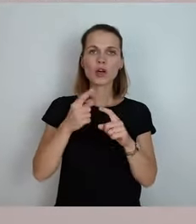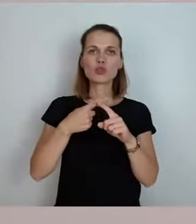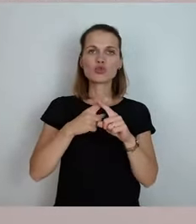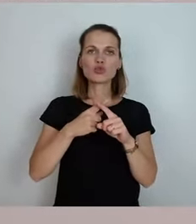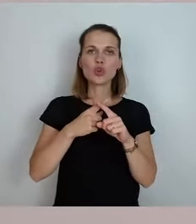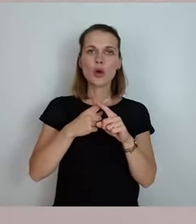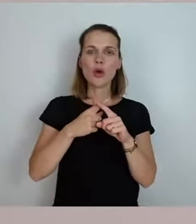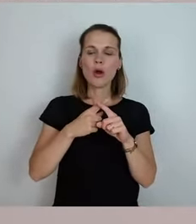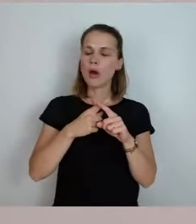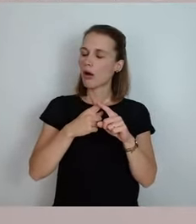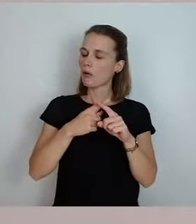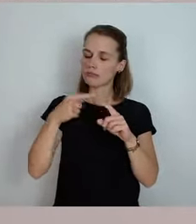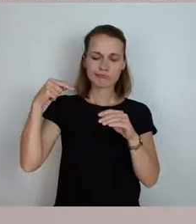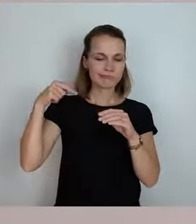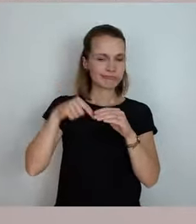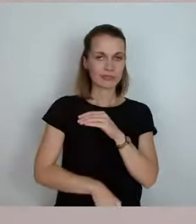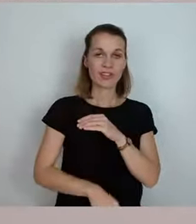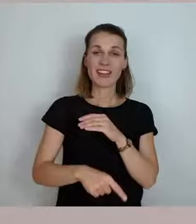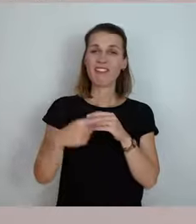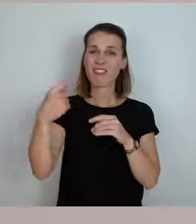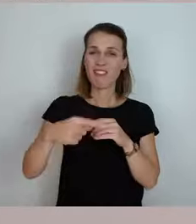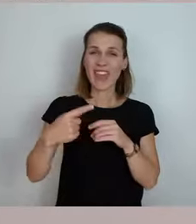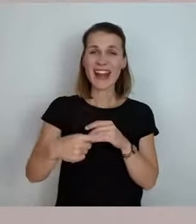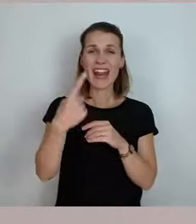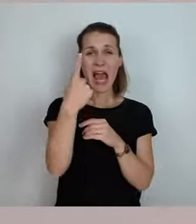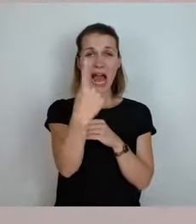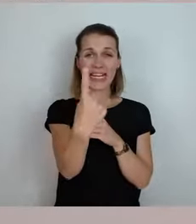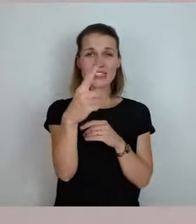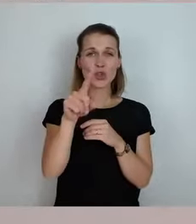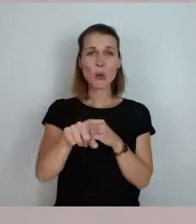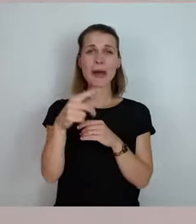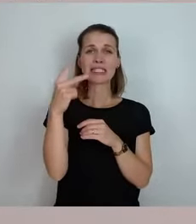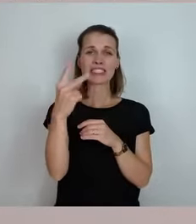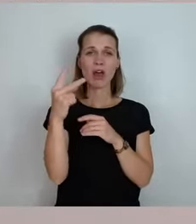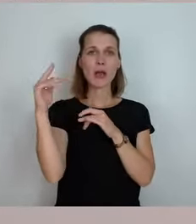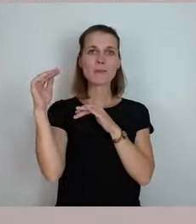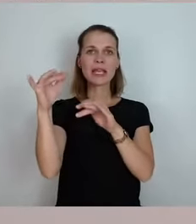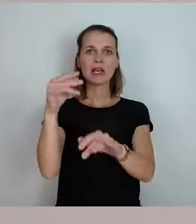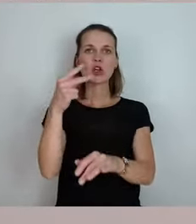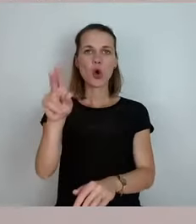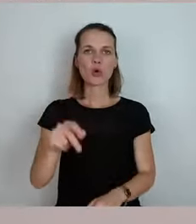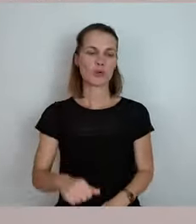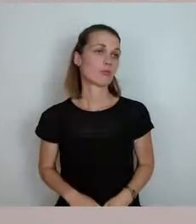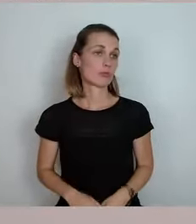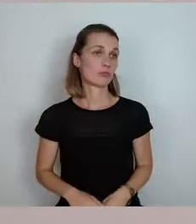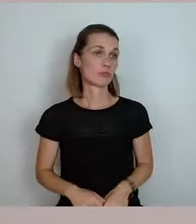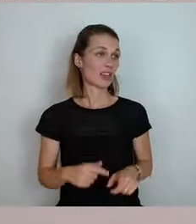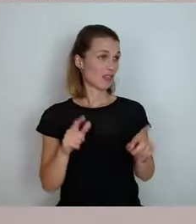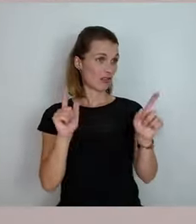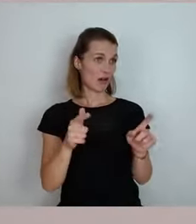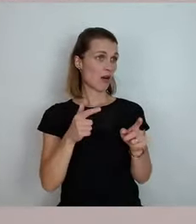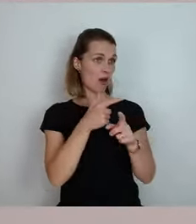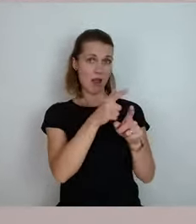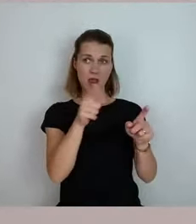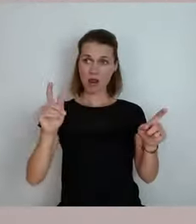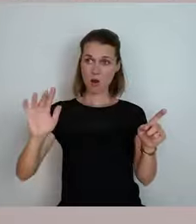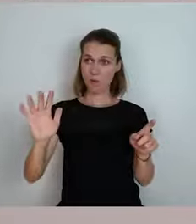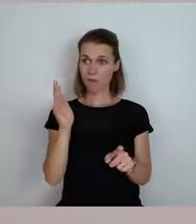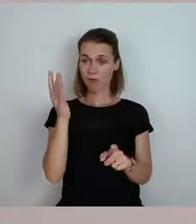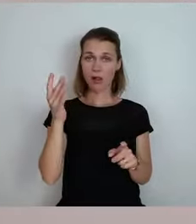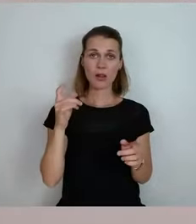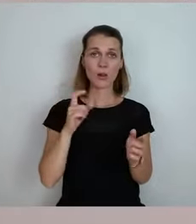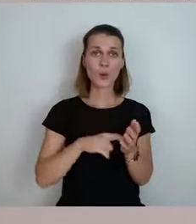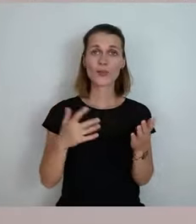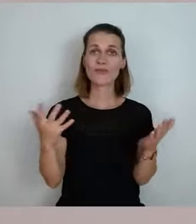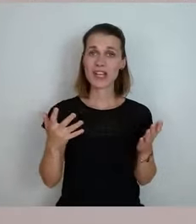vergangenen Jahr von 1,2 Milliarden Euro. Hat keiner gemerkt, weil wir uns vom Sächsischen Landtag